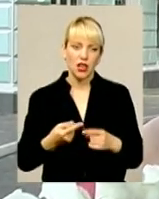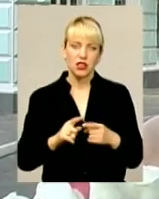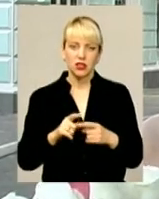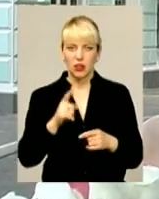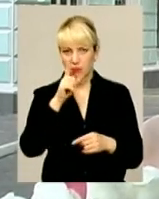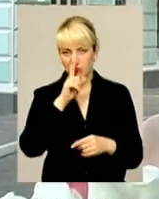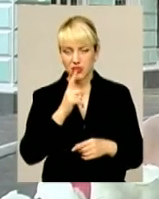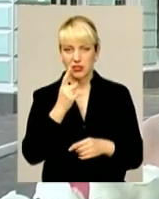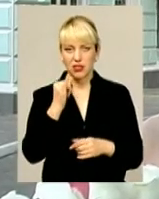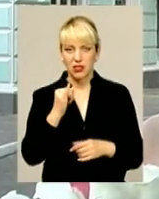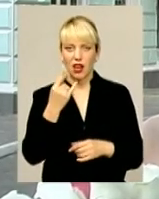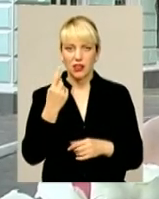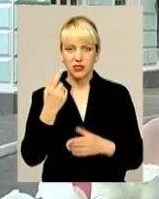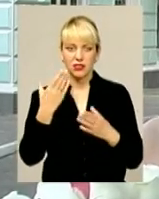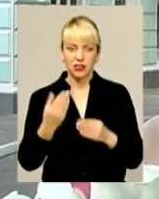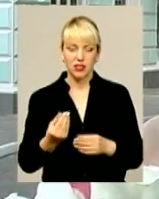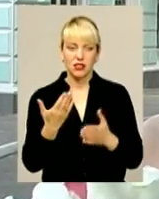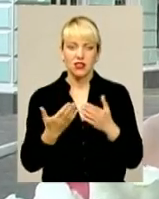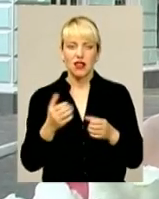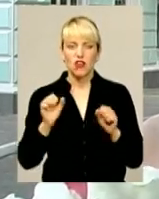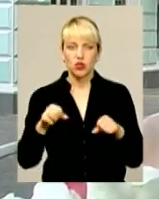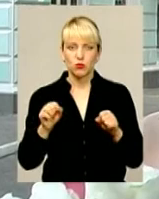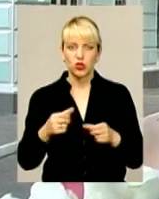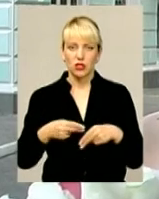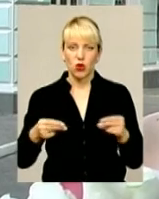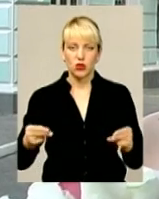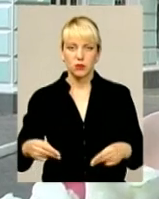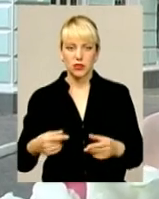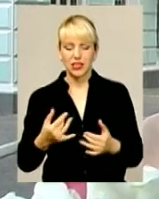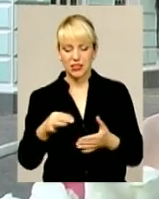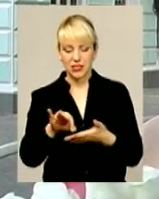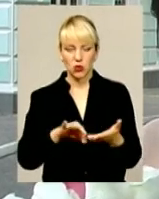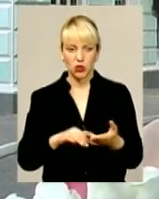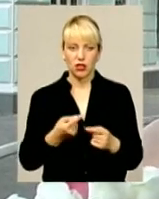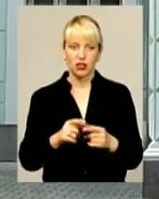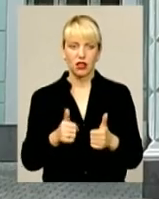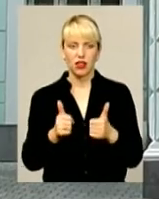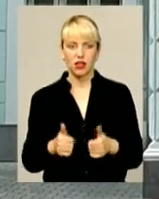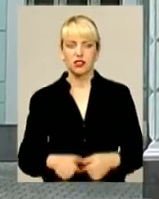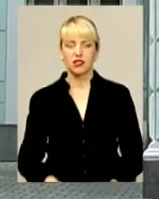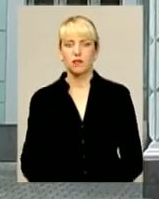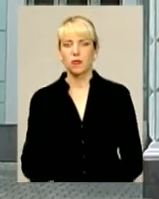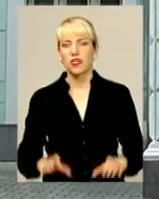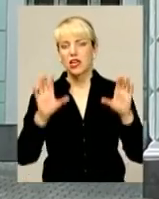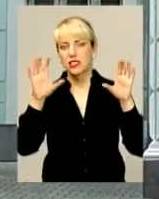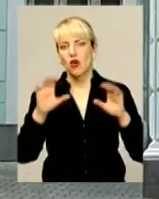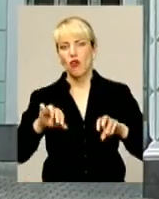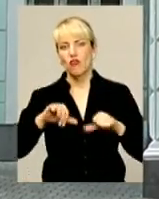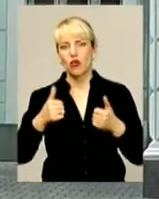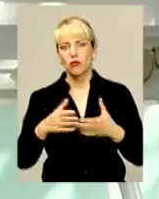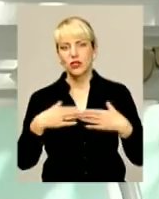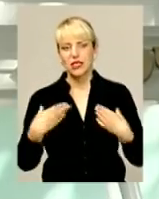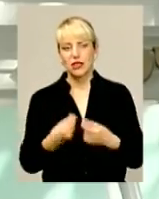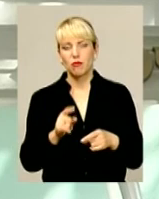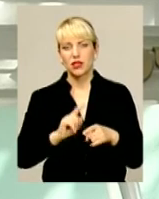місяць за один день. Так що, якщо можна розписуватися всю секунду, то це дуже класно. Законодавчо оформити сім'ю